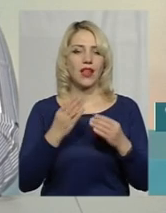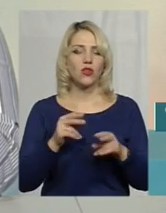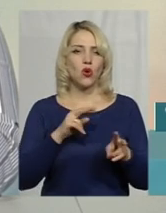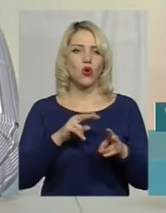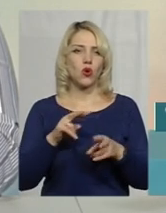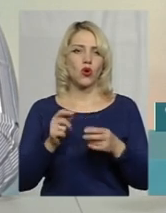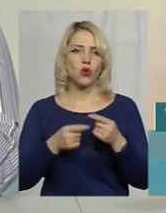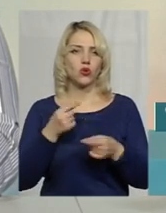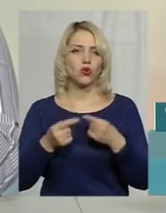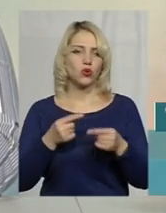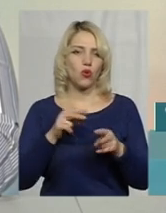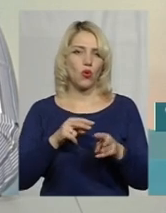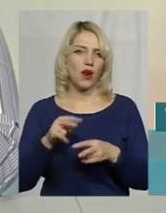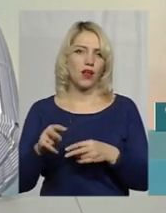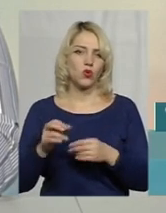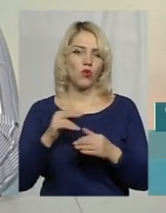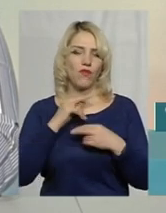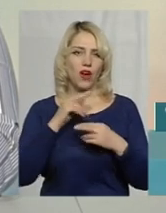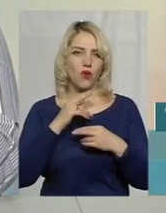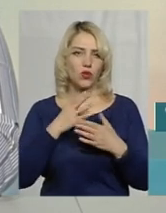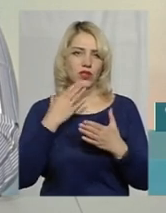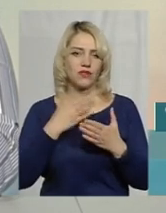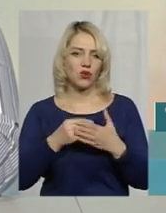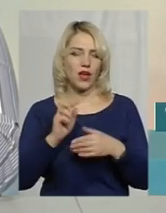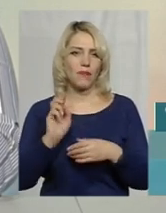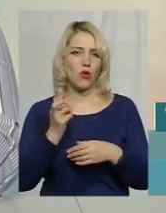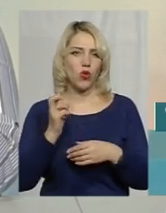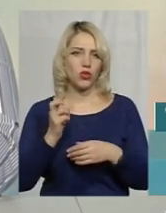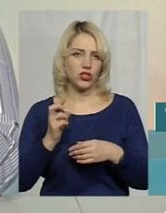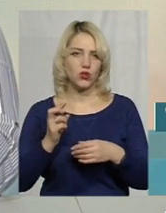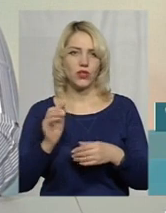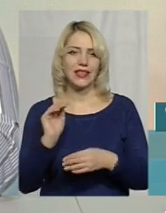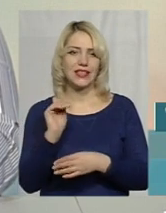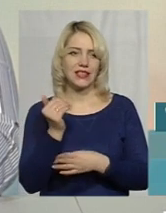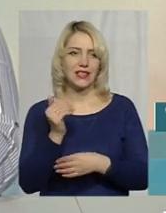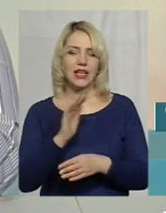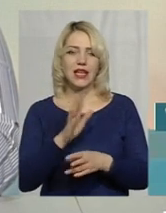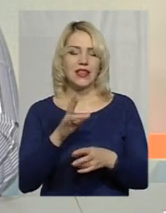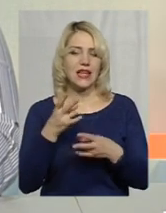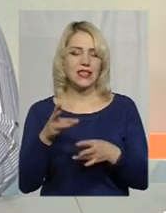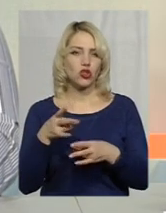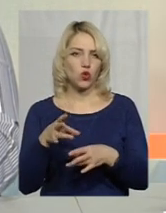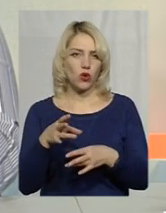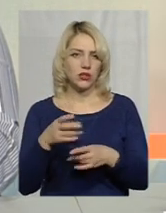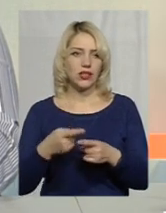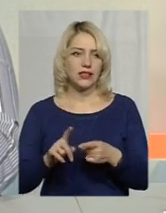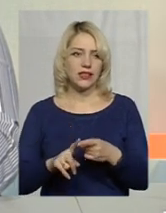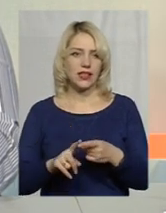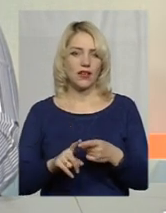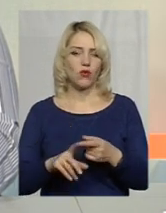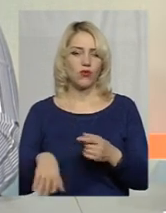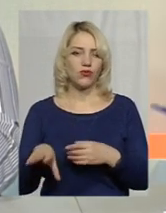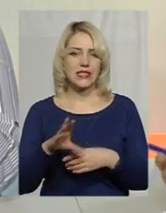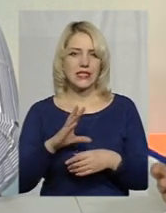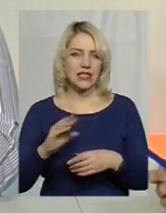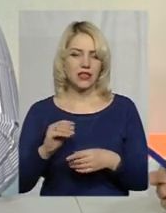ретельного догляду і уваги для своєї біологічної дитини. Тому не зашкодь тут з абсолютно усіх